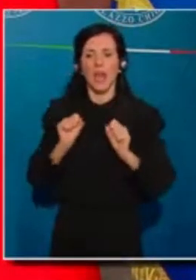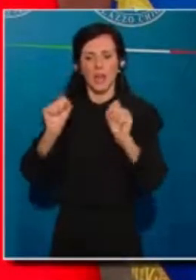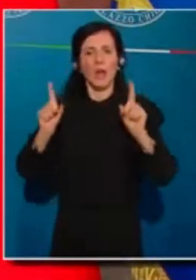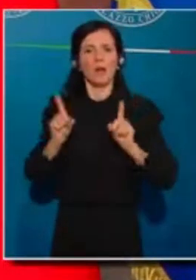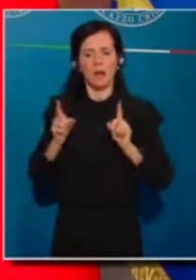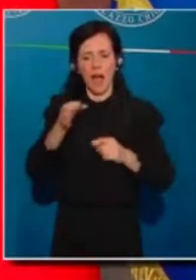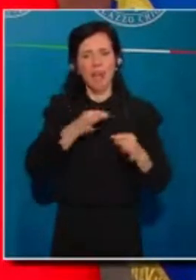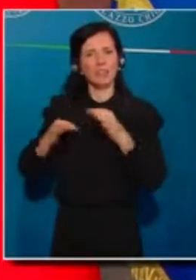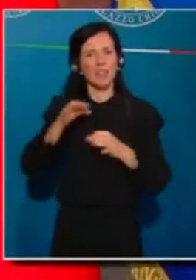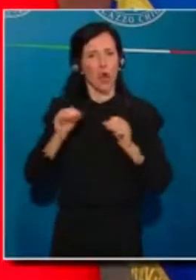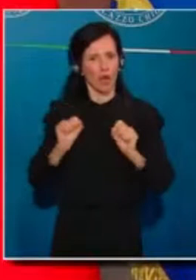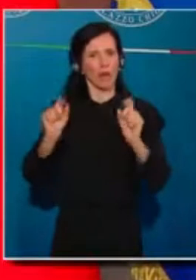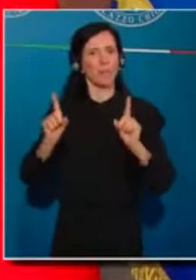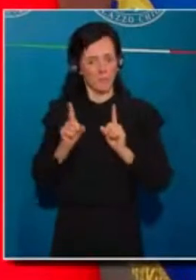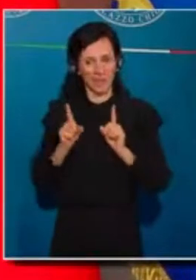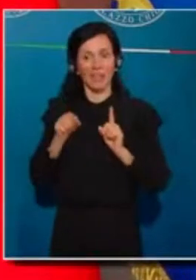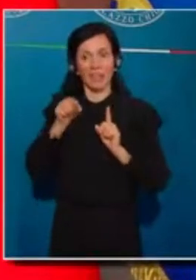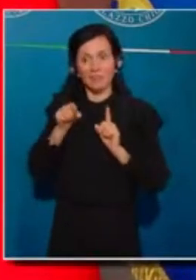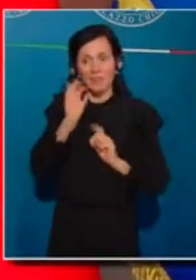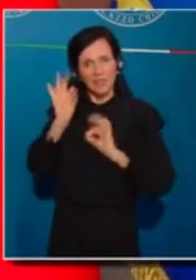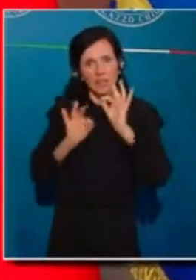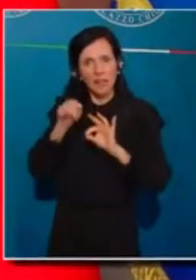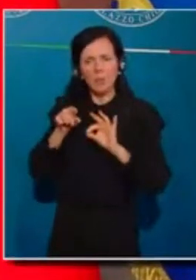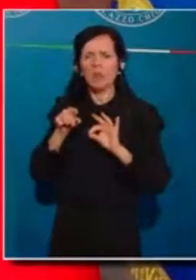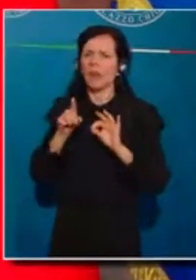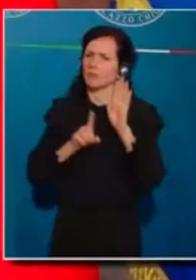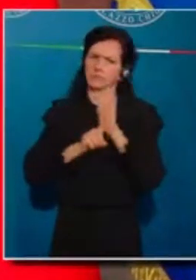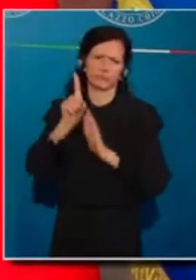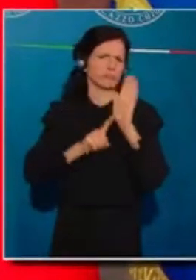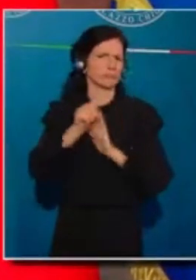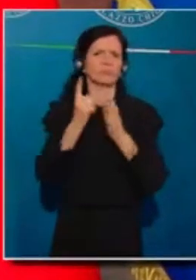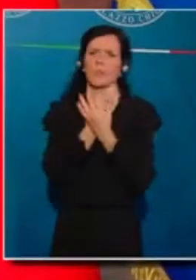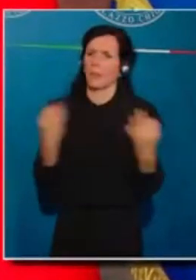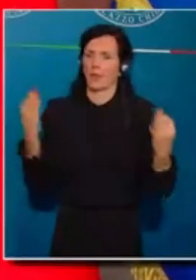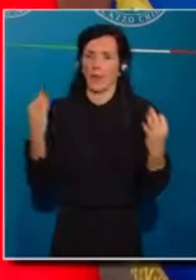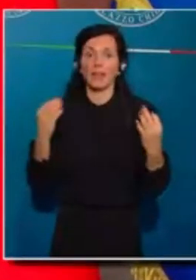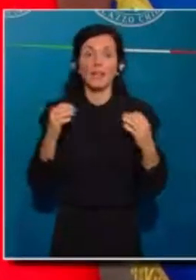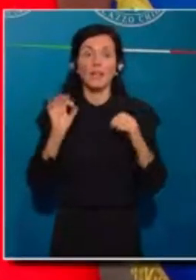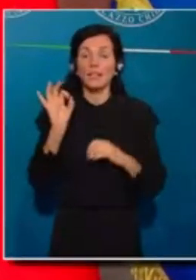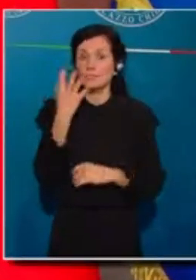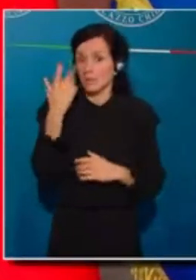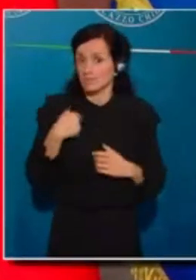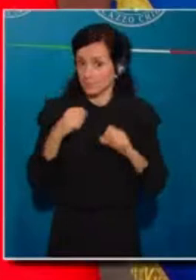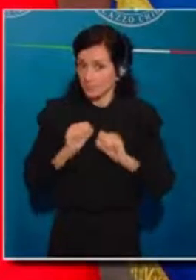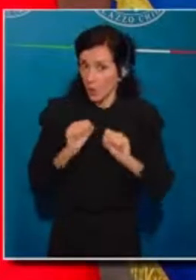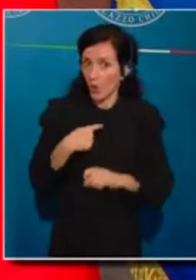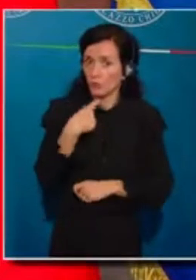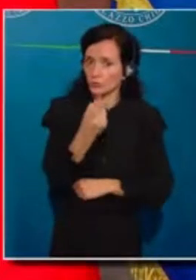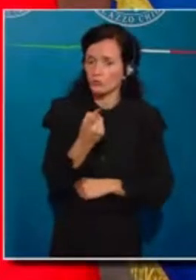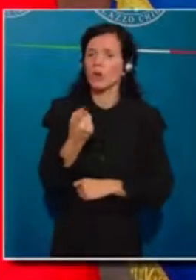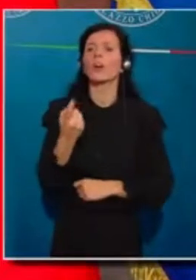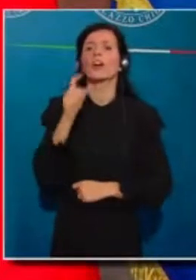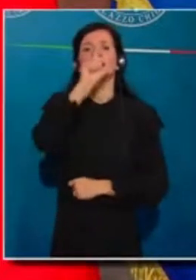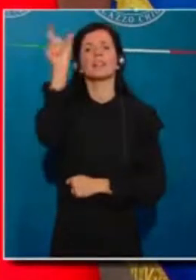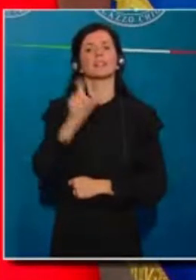monoclonali che saranno anch'essi molto efficaci e se mi permettete insomma siccome l'Italia dal punto